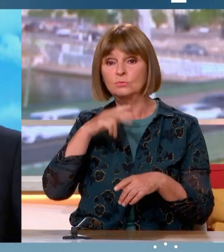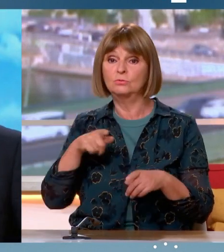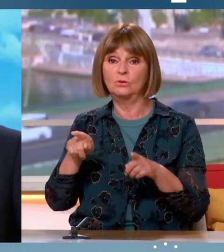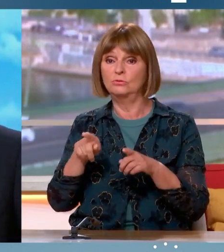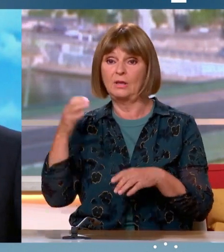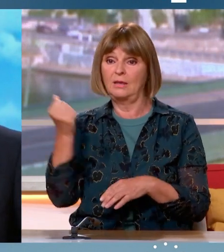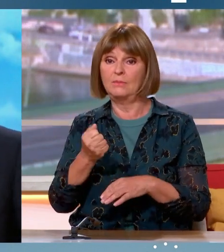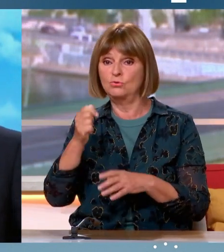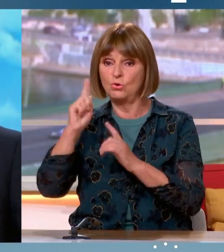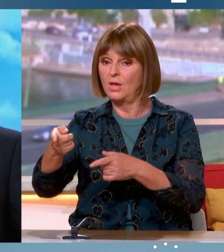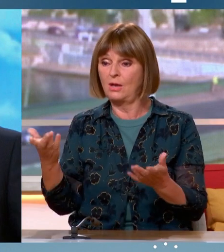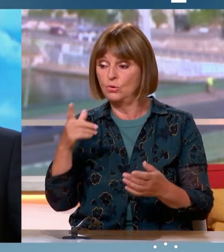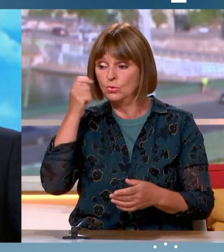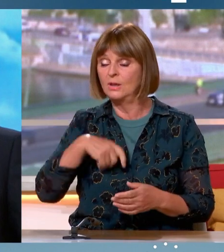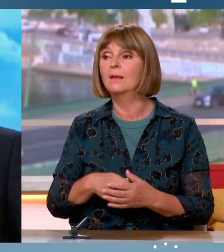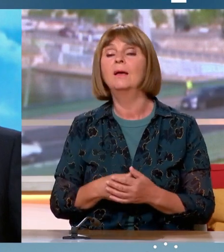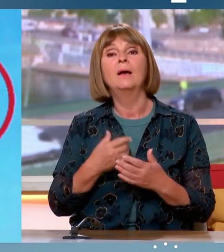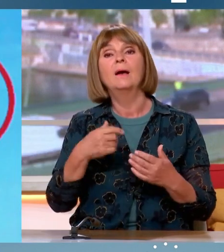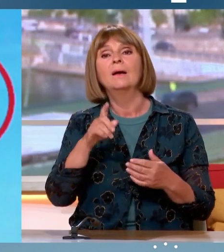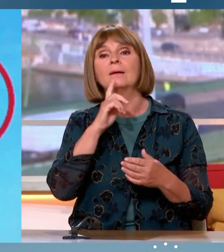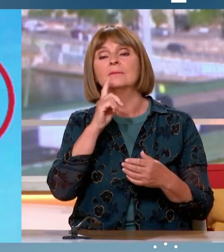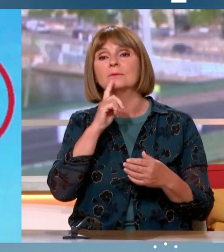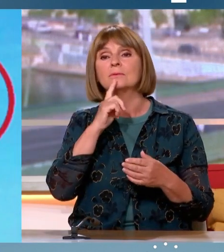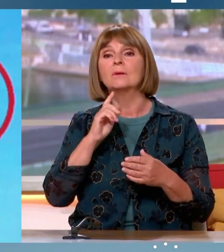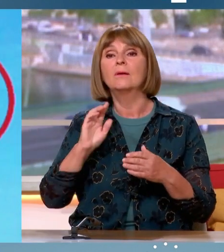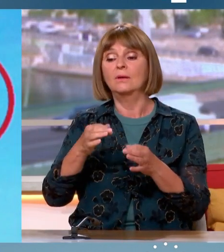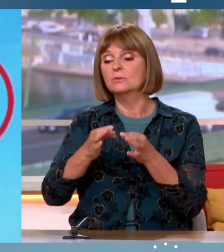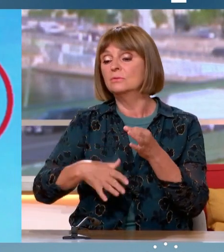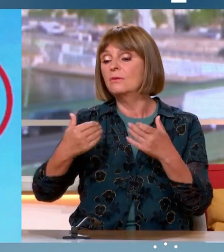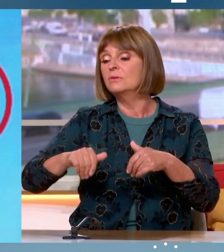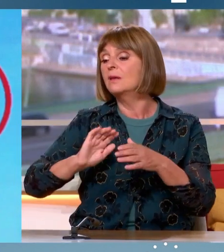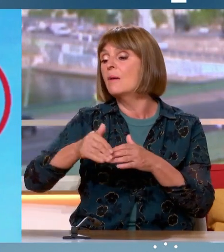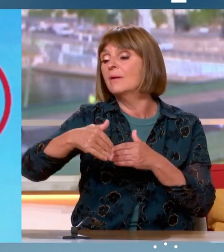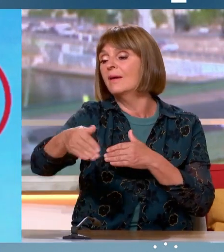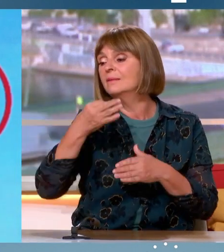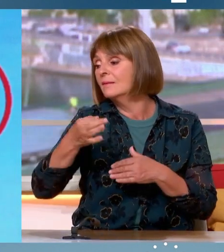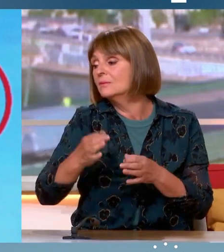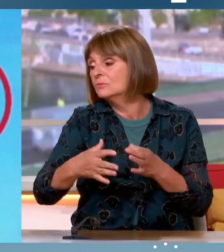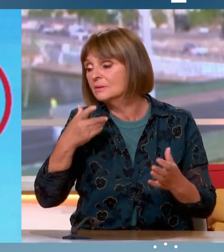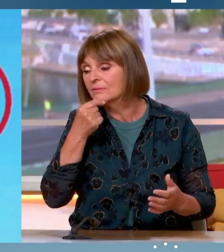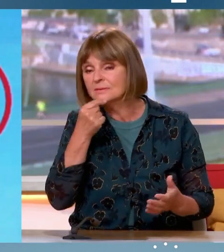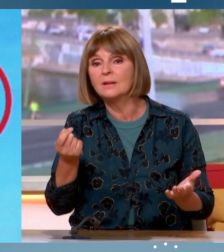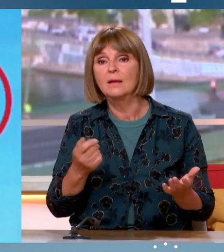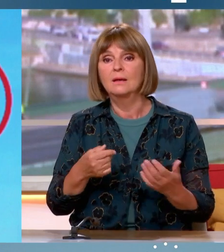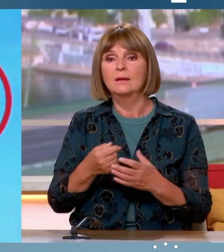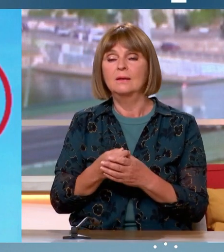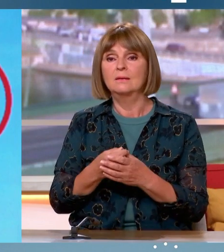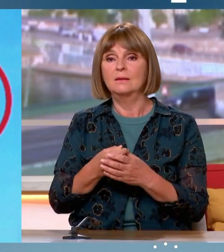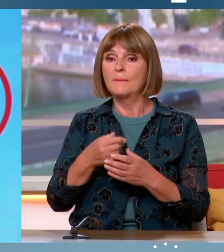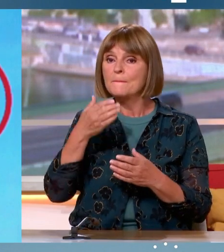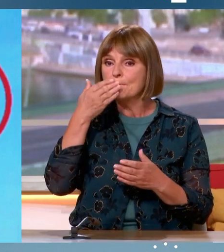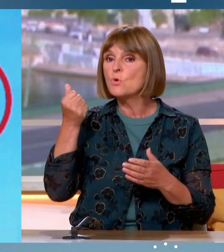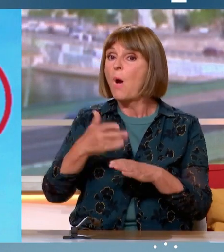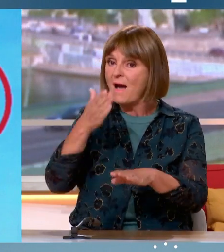argument là-dessus ? ça c'est formidable. Vous savez, donner l'arrivée du tiercé après la course,'est très très facile. Moi j'aurais bien voulu que M. Mélenchon, au moment même, où a